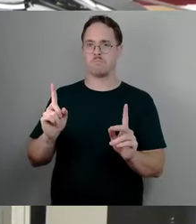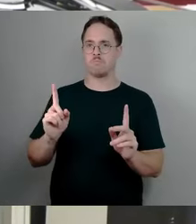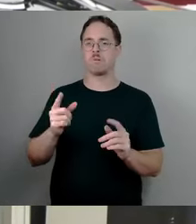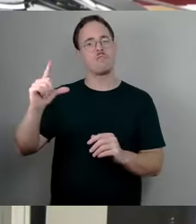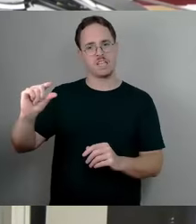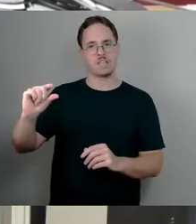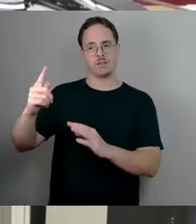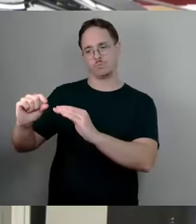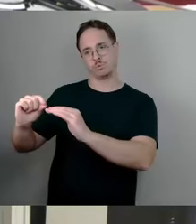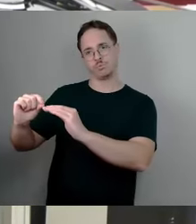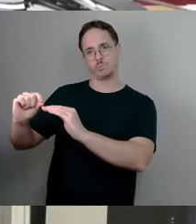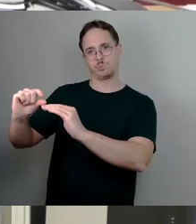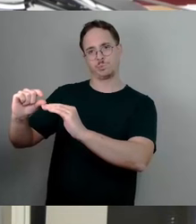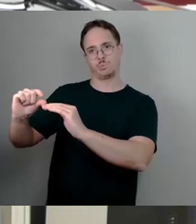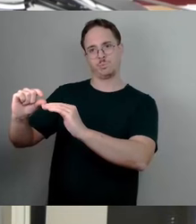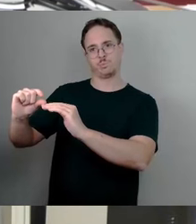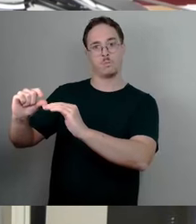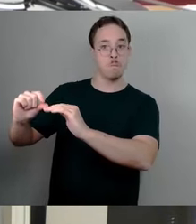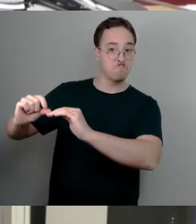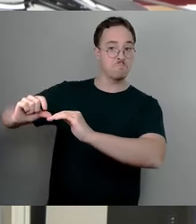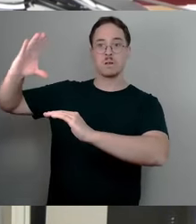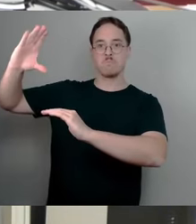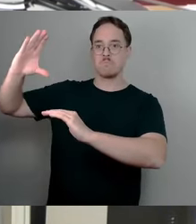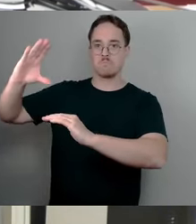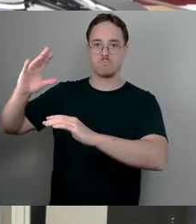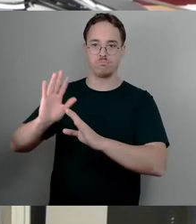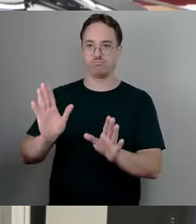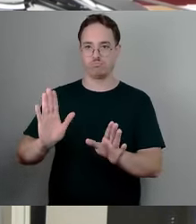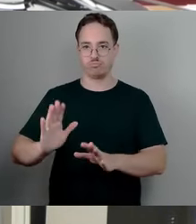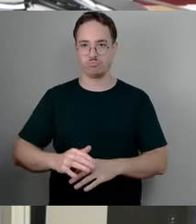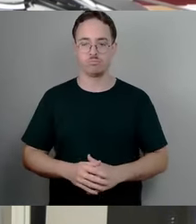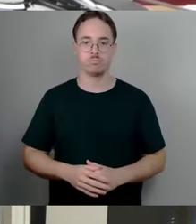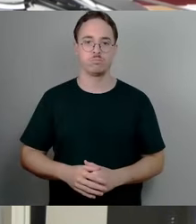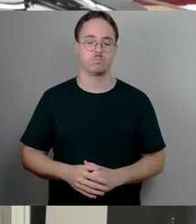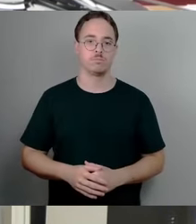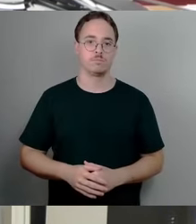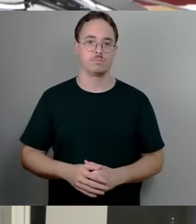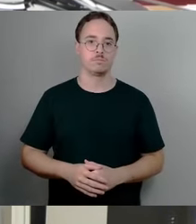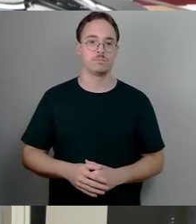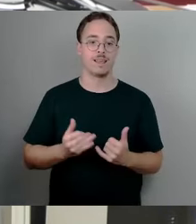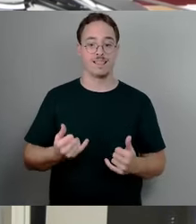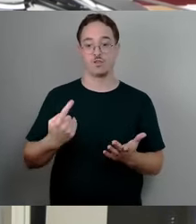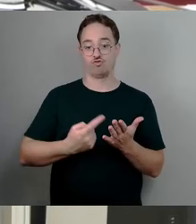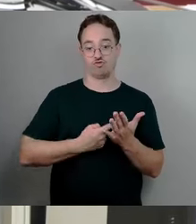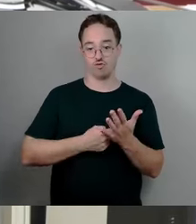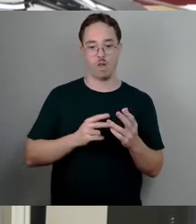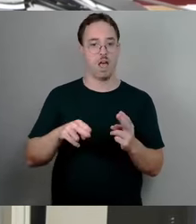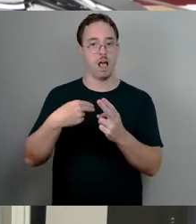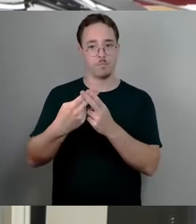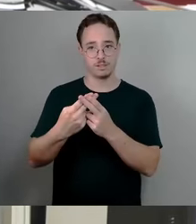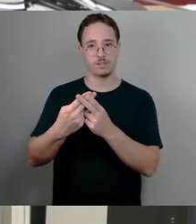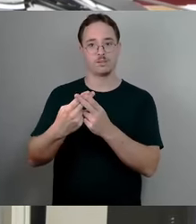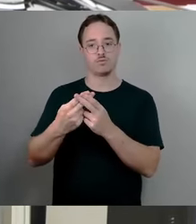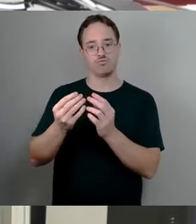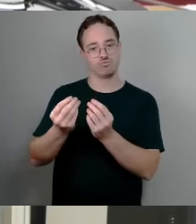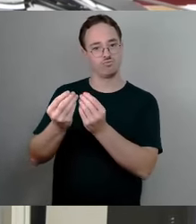anpassen wollen, vielleicht in der Zukunft oder würden, dann werden selbst diese Mieterinnen und Mieter nicht weiter belastet und auch